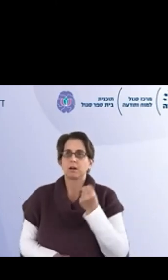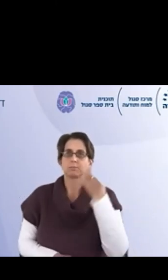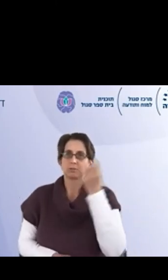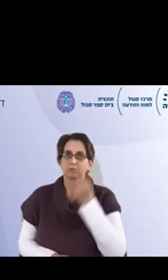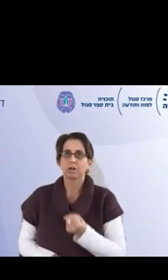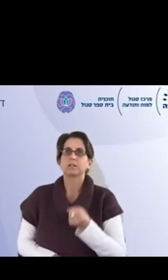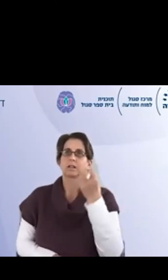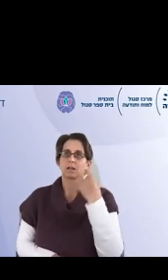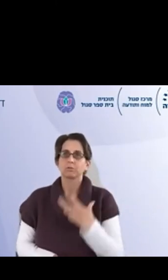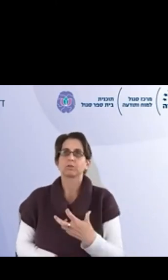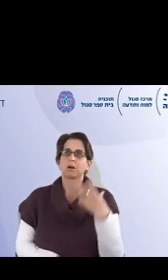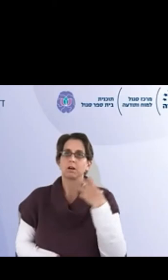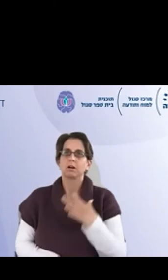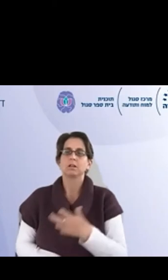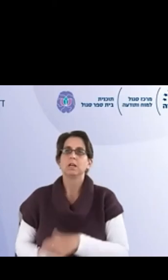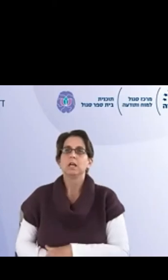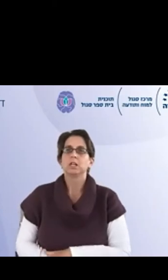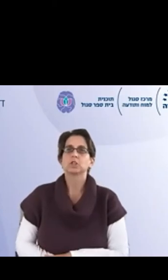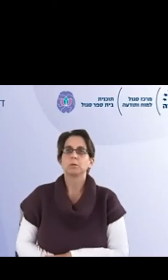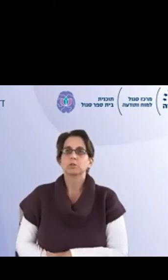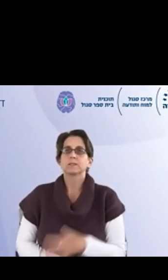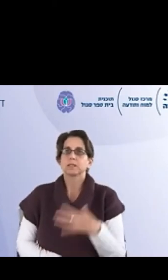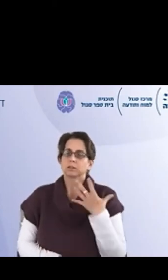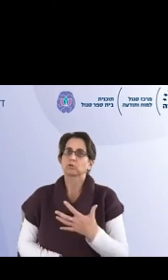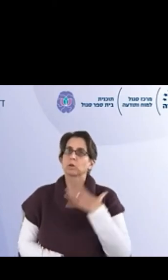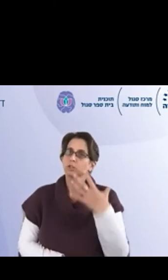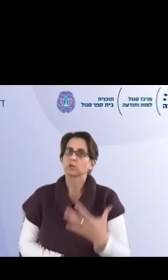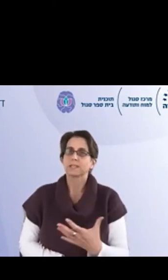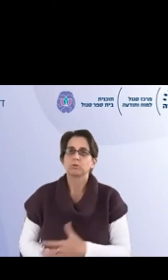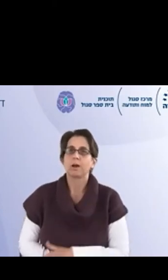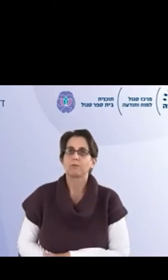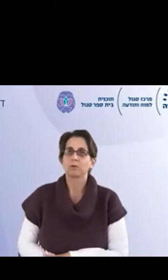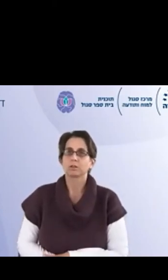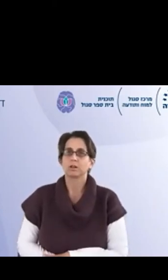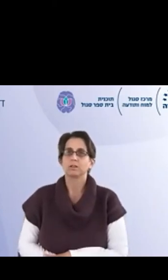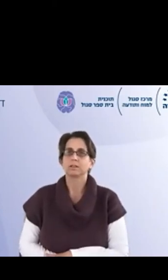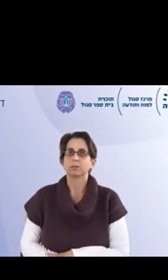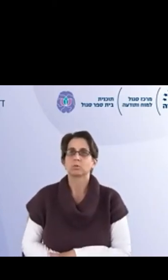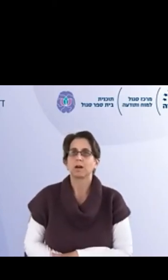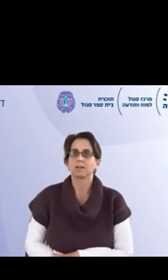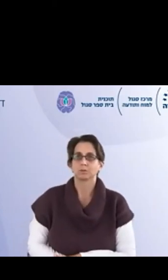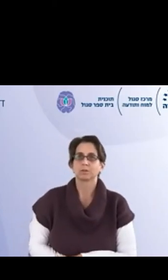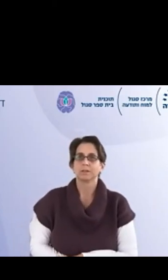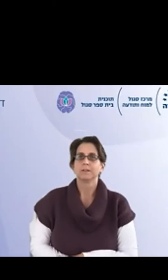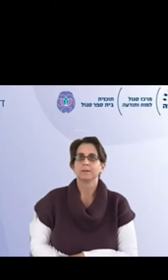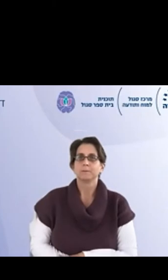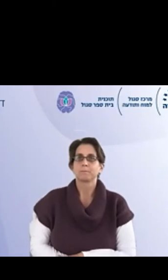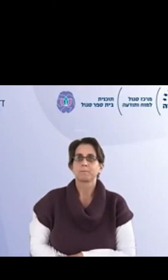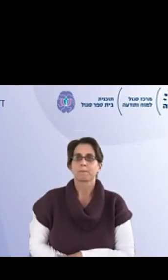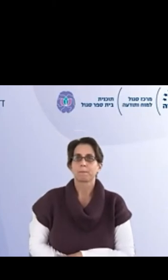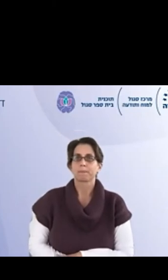דווקא הזמן יותר להתאגן יותר תוכל להשתמש בזה כאיזשהו כלי שעוזר לנו לעבור את המתוקה הזאת